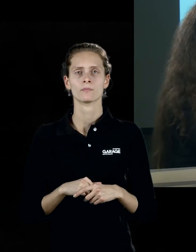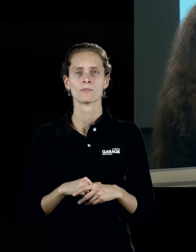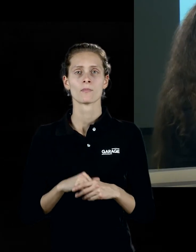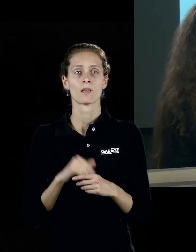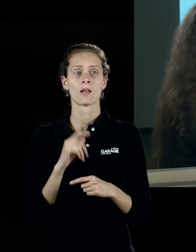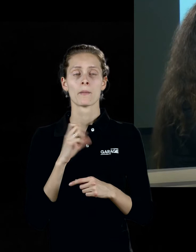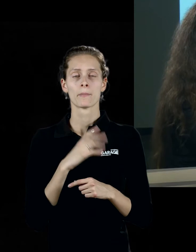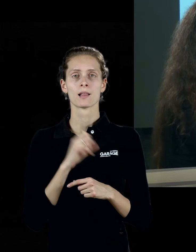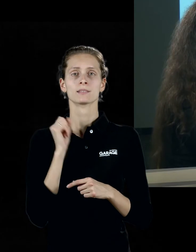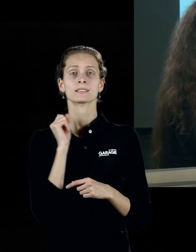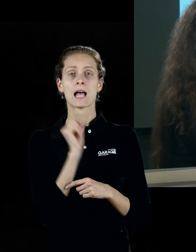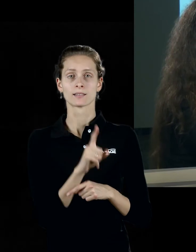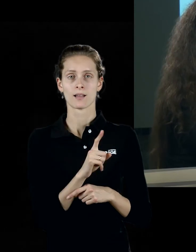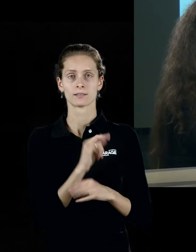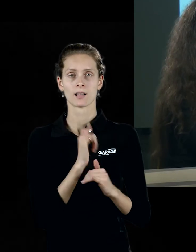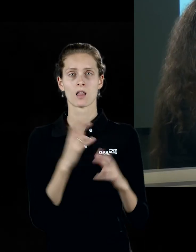студентов.